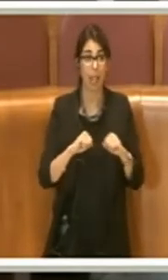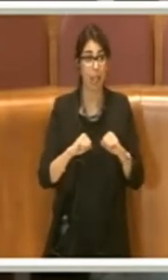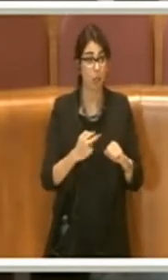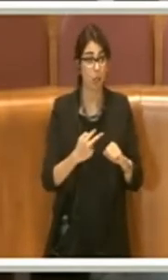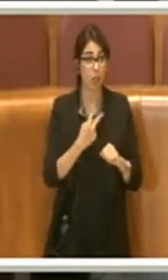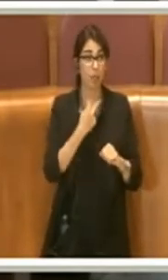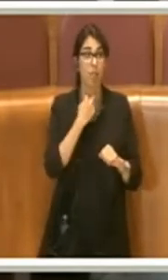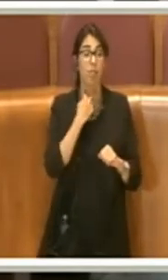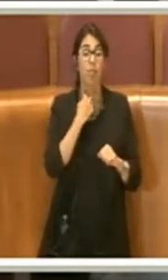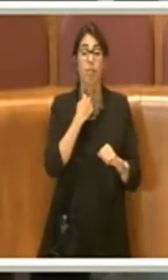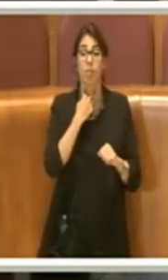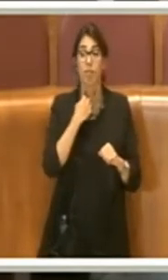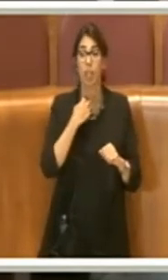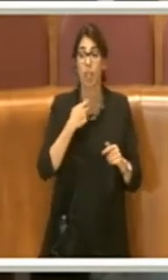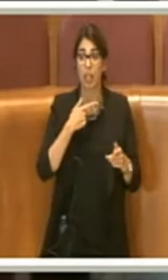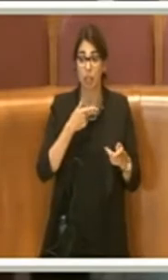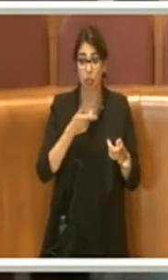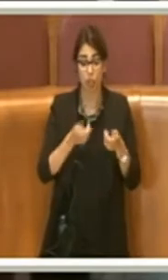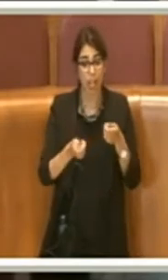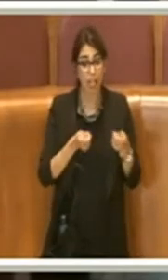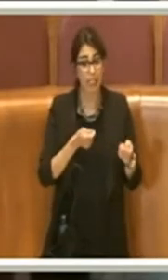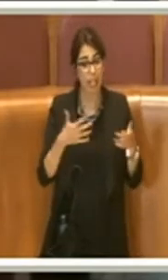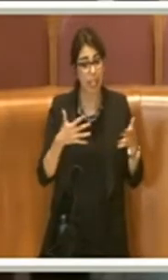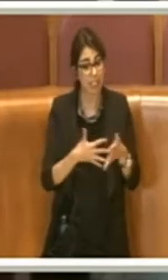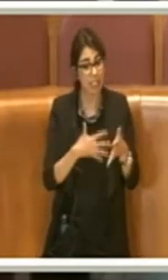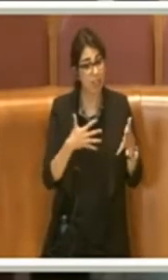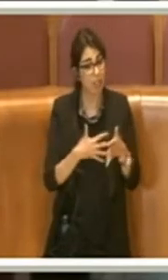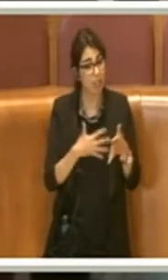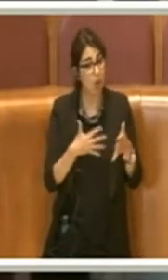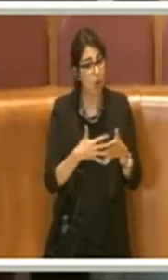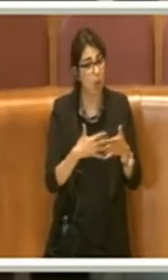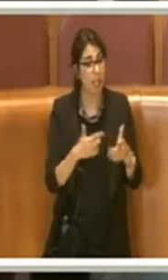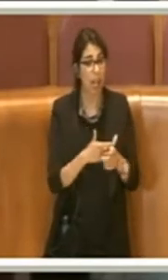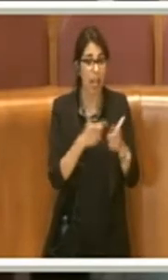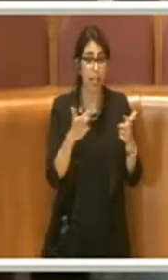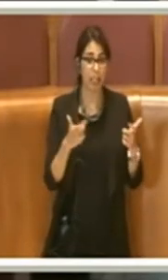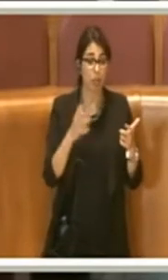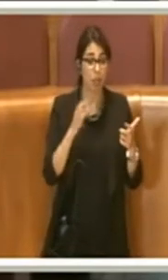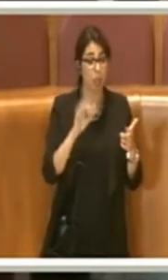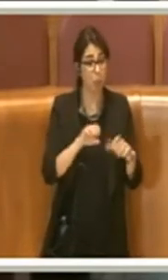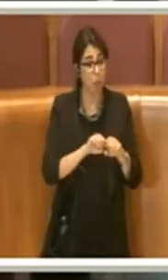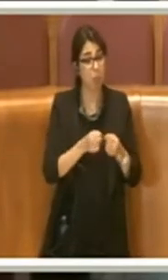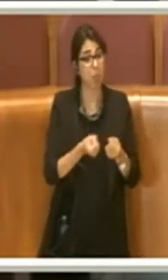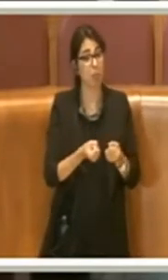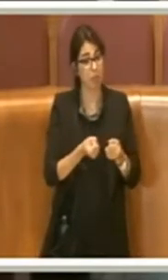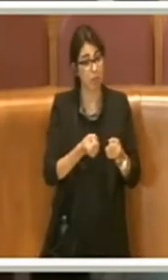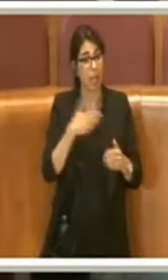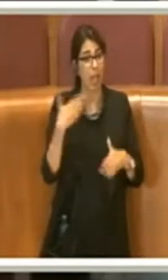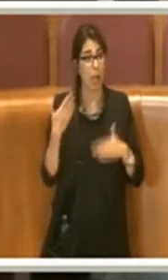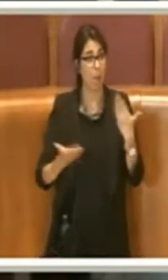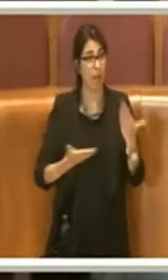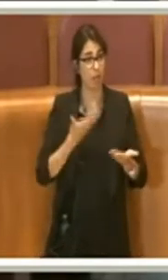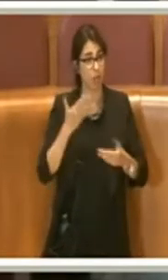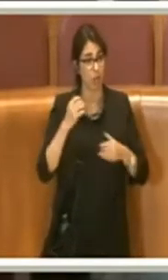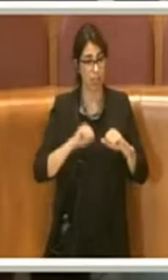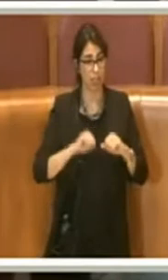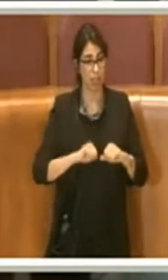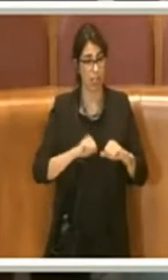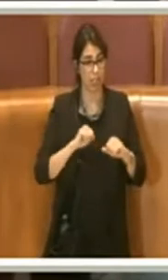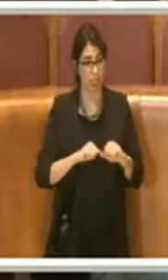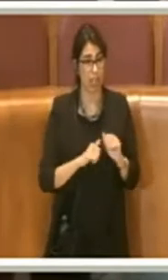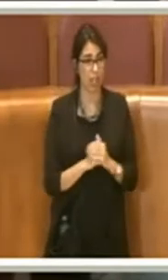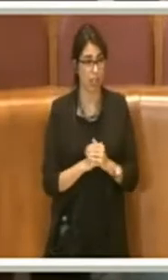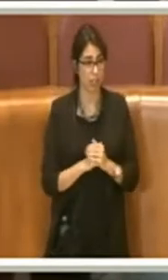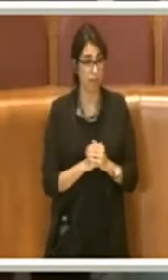le maggiori difficoltà derivanti dalla situazione dell'emergenza sanitaria, quindi